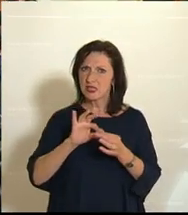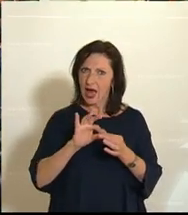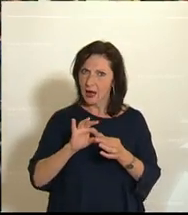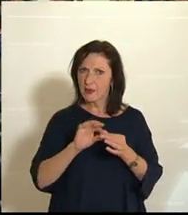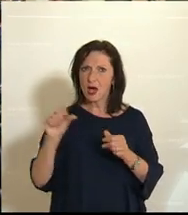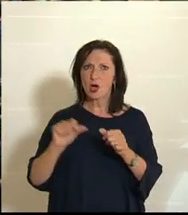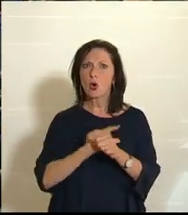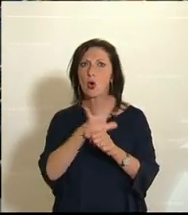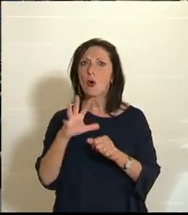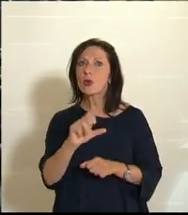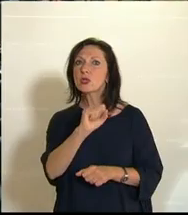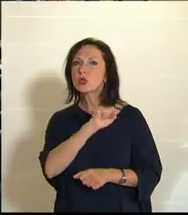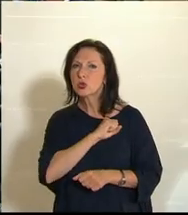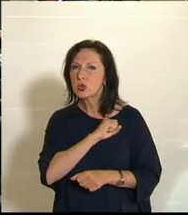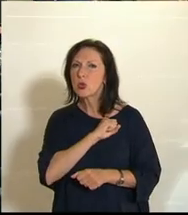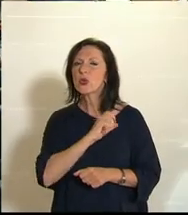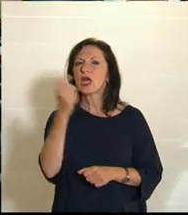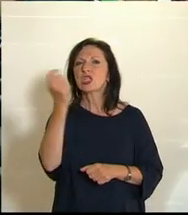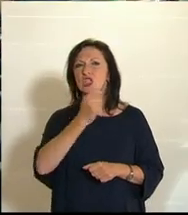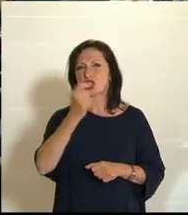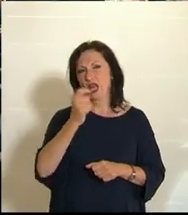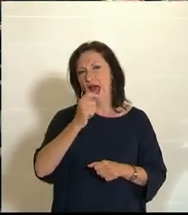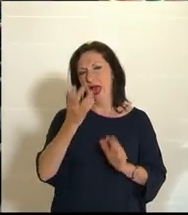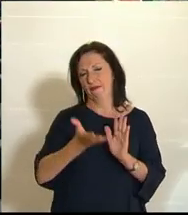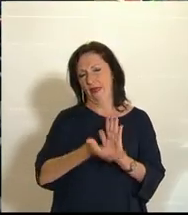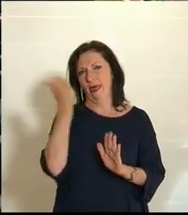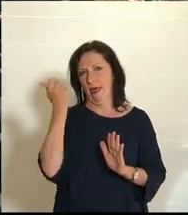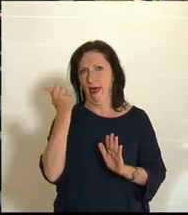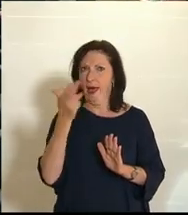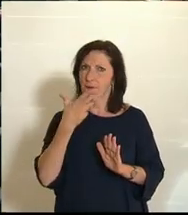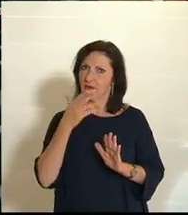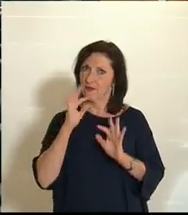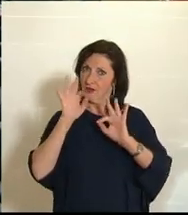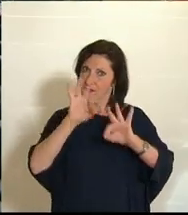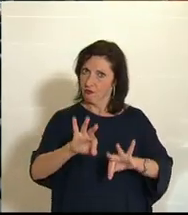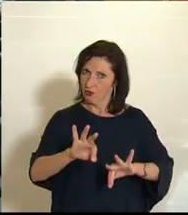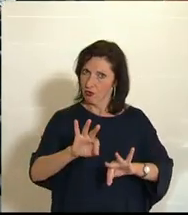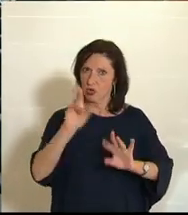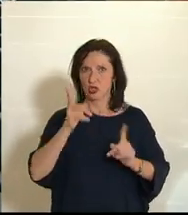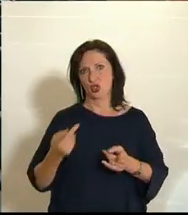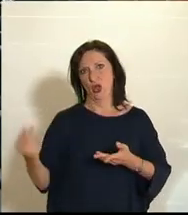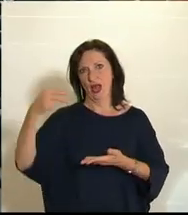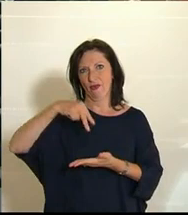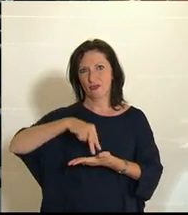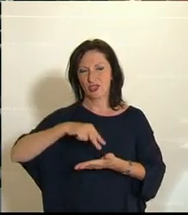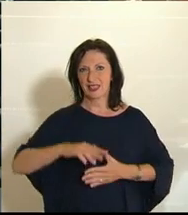für Corona-Sünder. Bitte jene Damen und Herren, die diesem Entschließungsantrag Zustimmung um ein Zeichen,